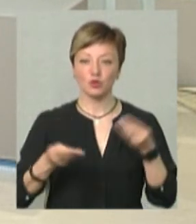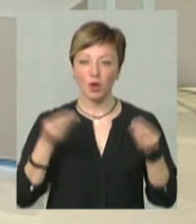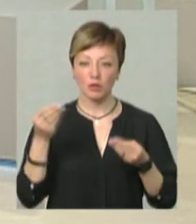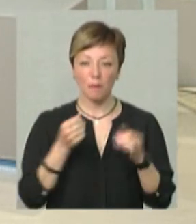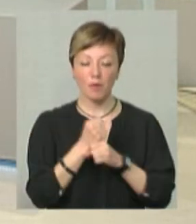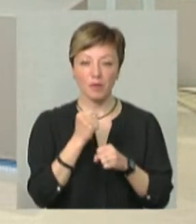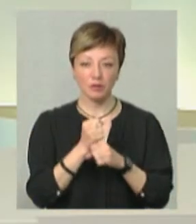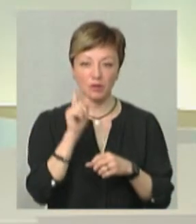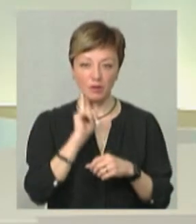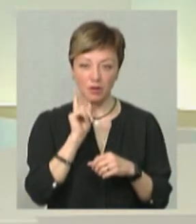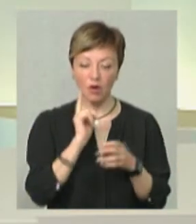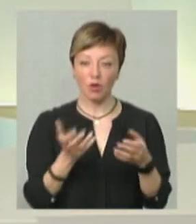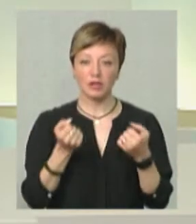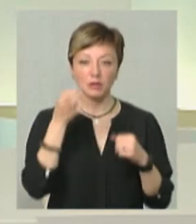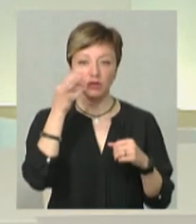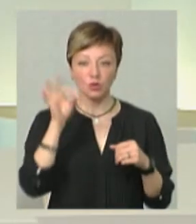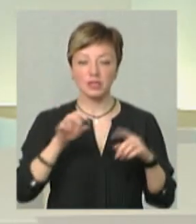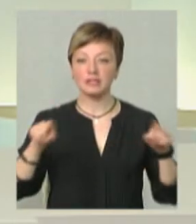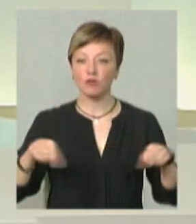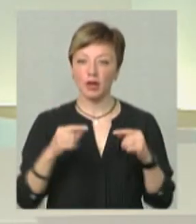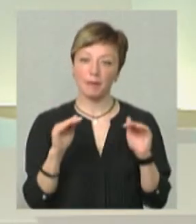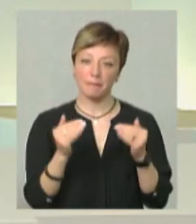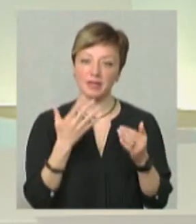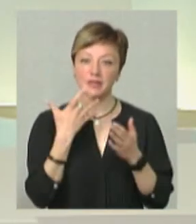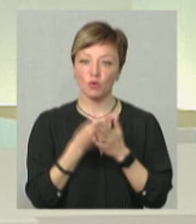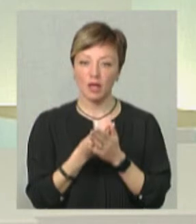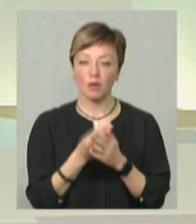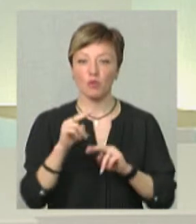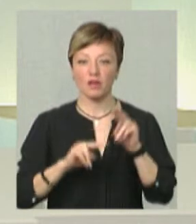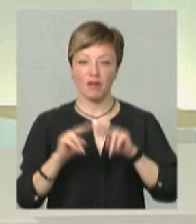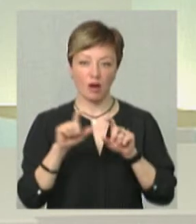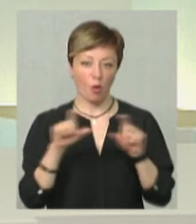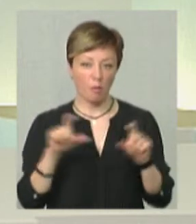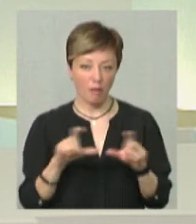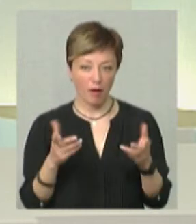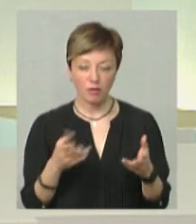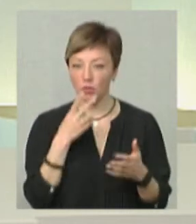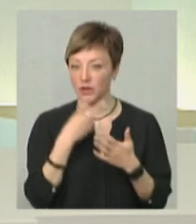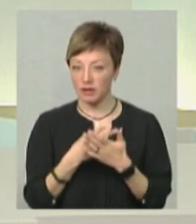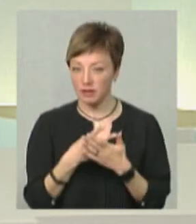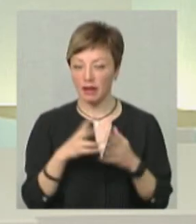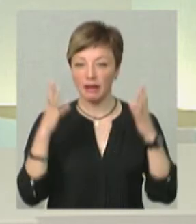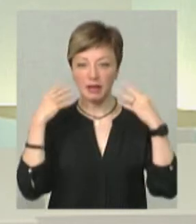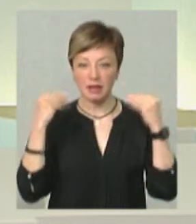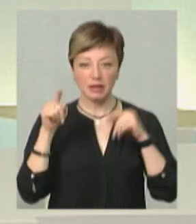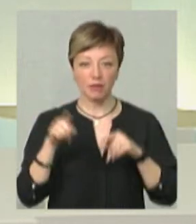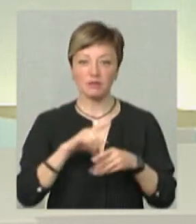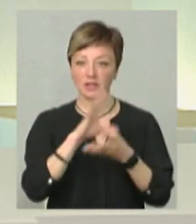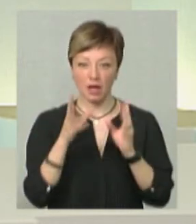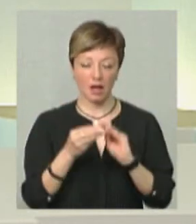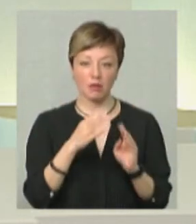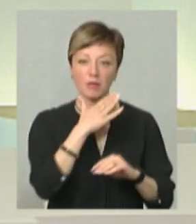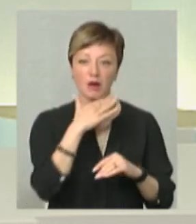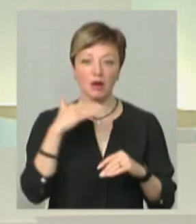попрацювавши певний час, отримавши досвід, вони створили невеличкі свої приватні будівельні компанії. Якщо ми подимемося на Нідерланди, то там взагалі